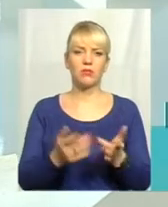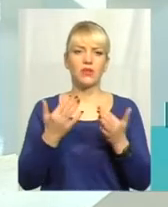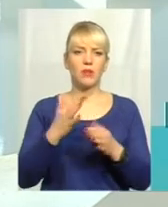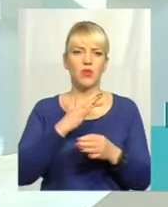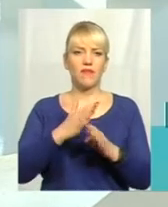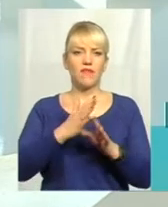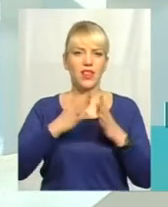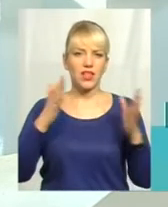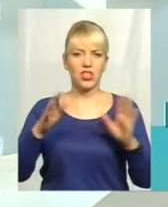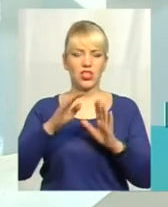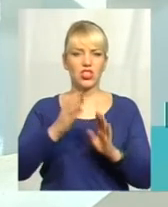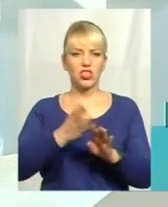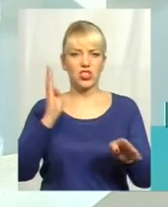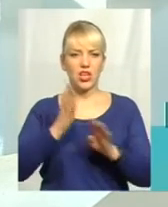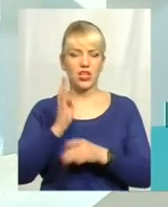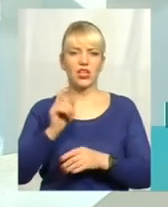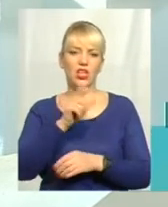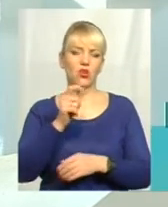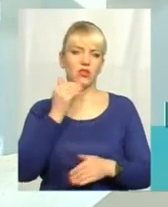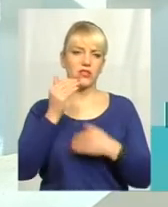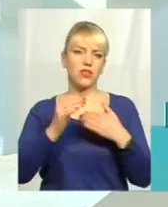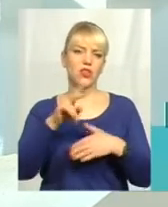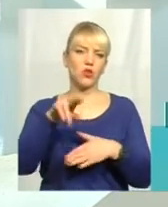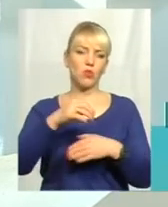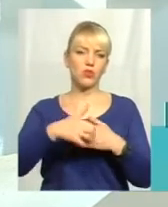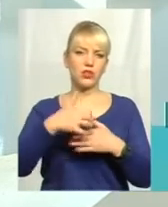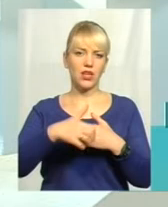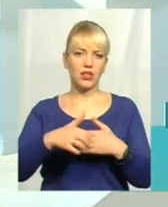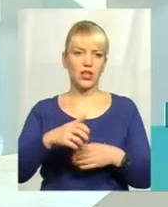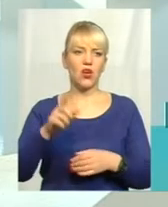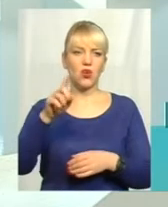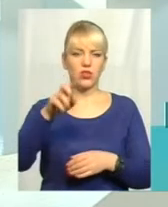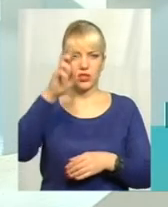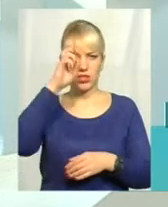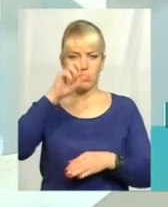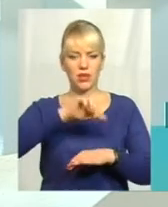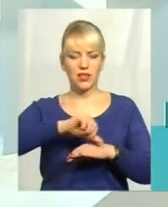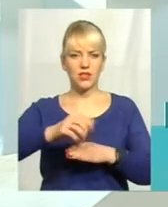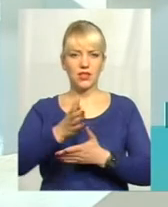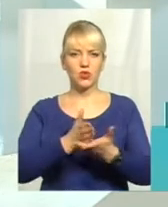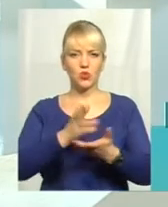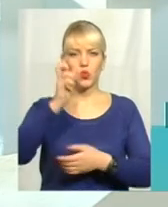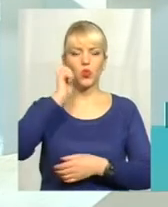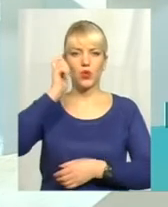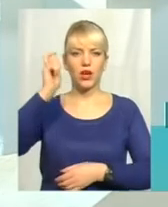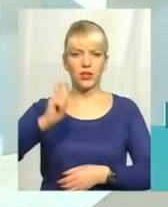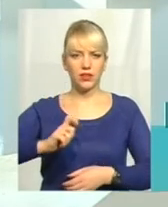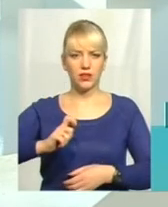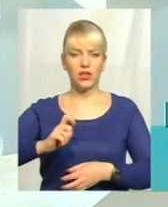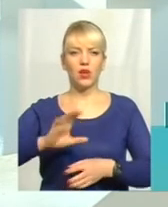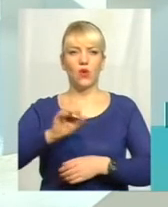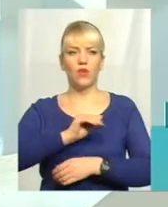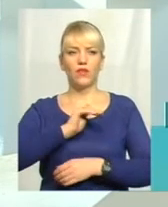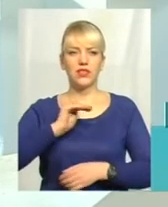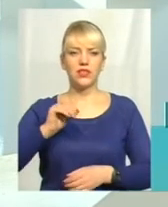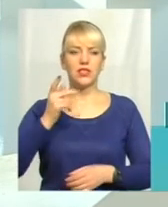принципі, люди зверталися дійсно до посередників, хоча Державної міграційної служби України офіційно